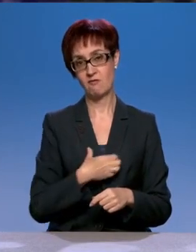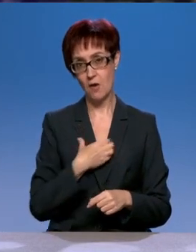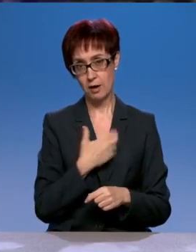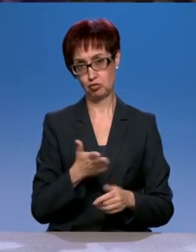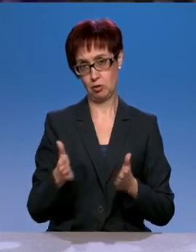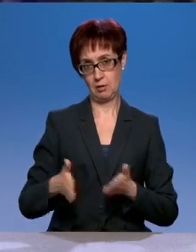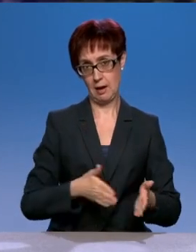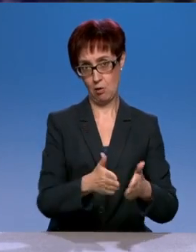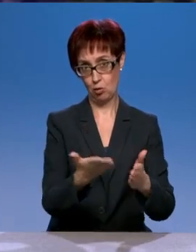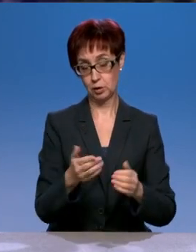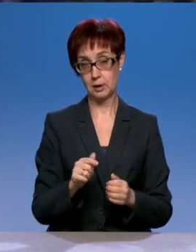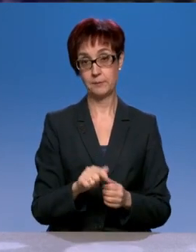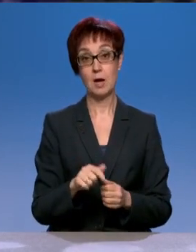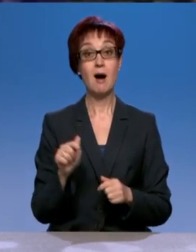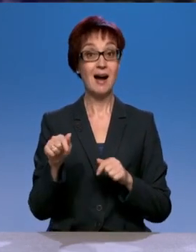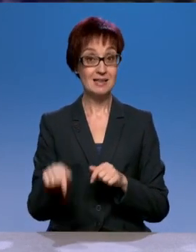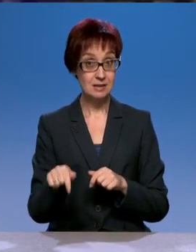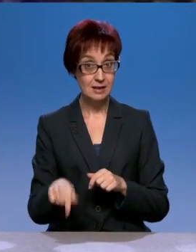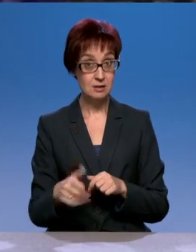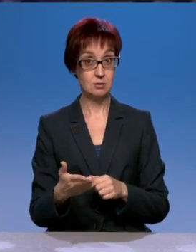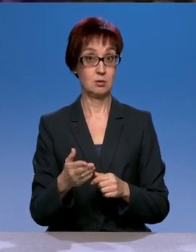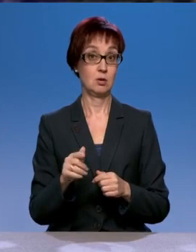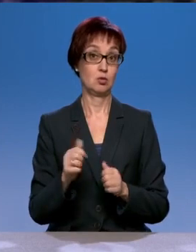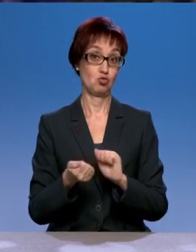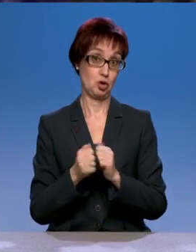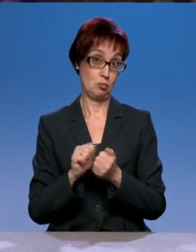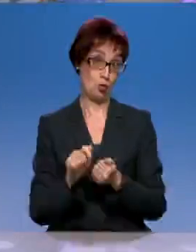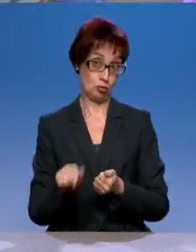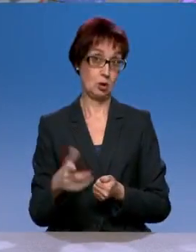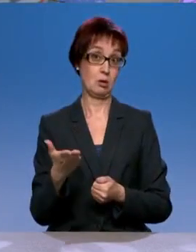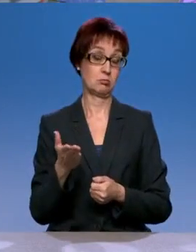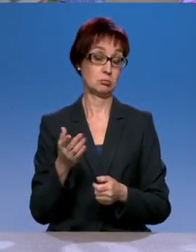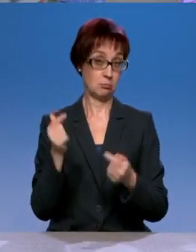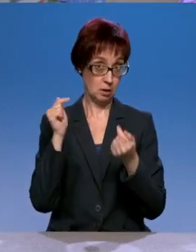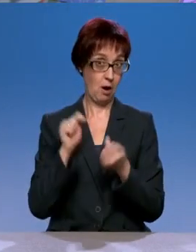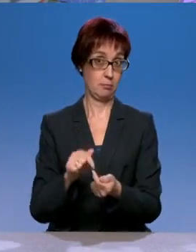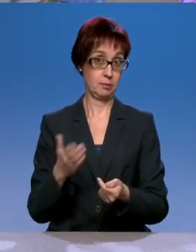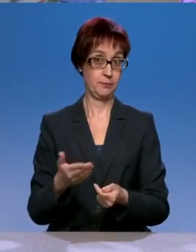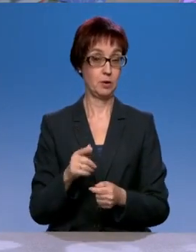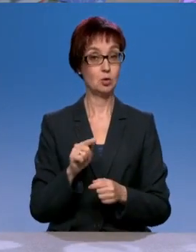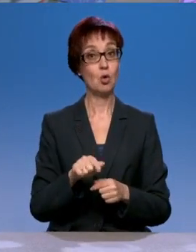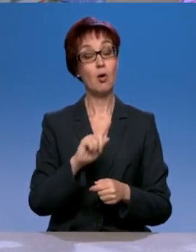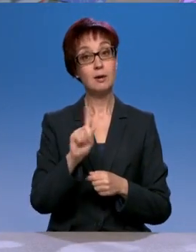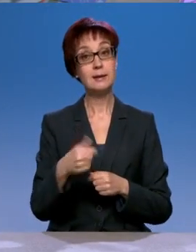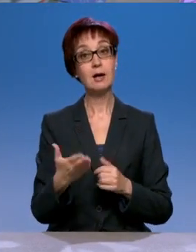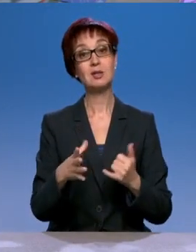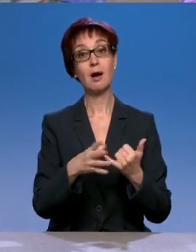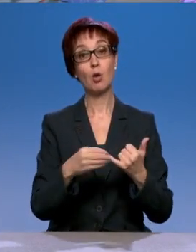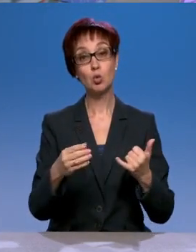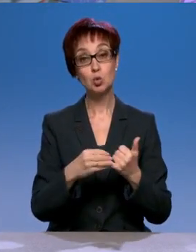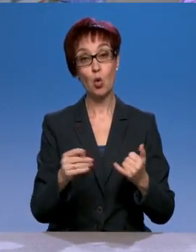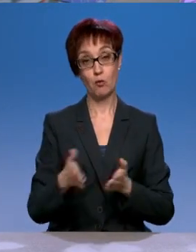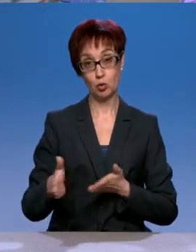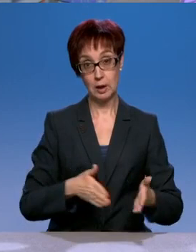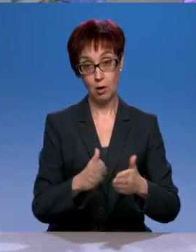второстепенные. А здесь она, чебенка, себя оправдывает очень. Но даже грунтовую дорогу надо обслуживать. Надо засыпать ямы. Надо